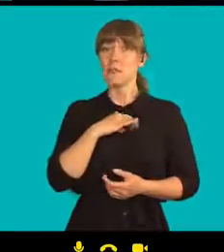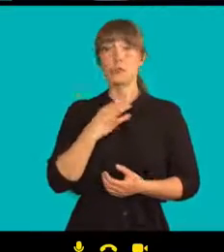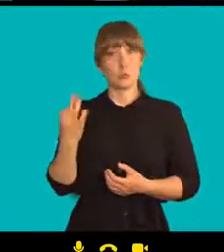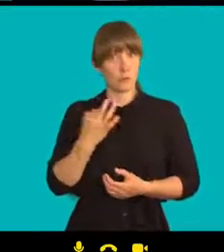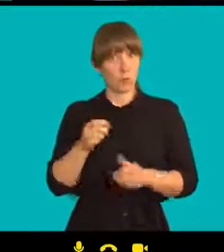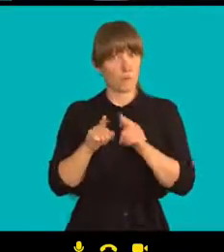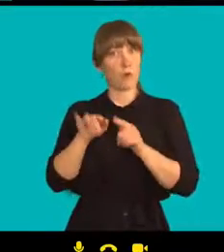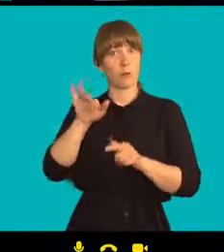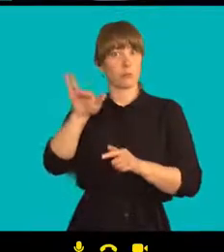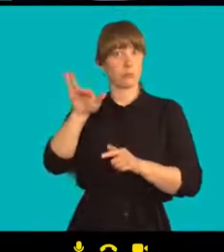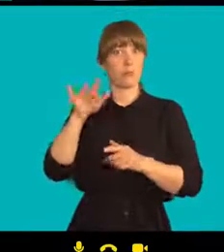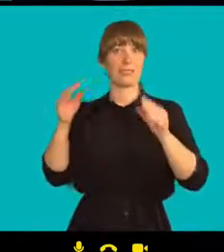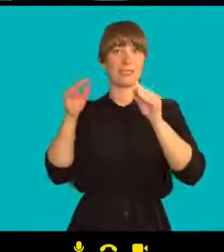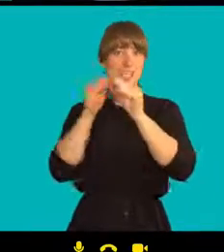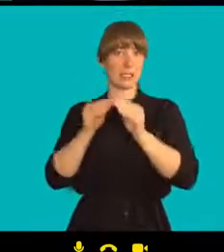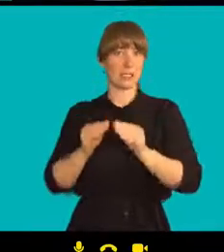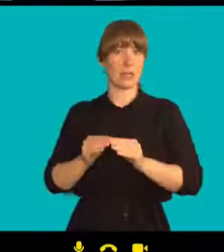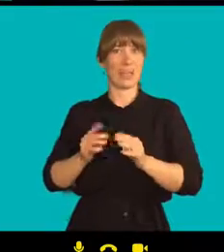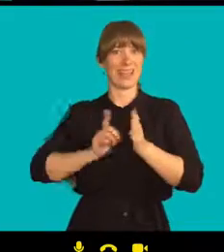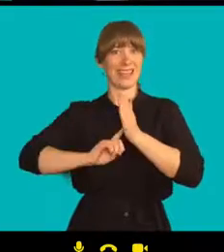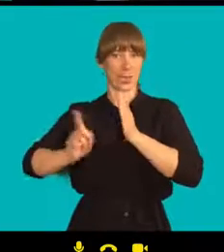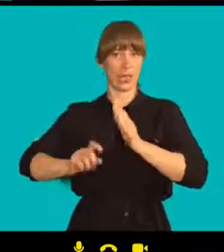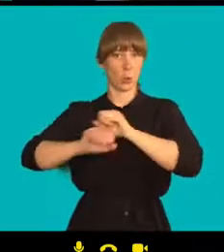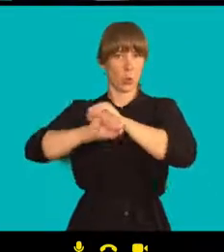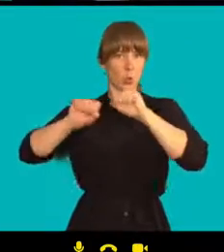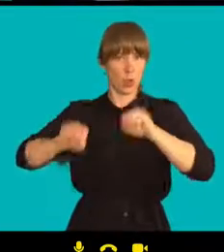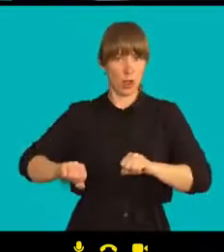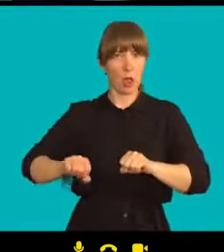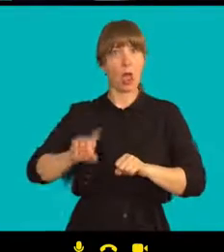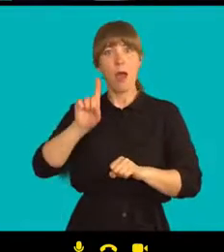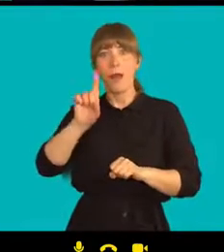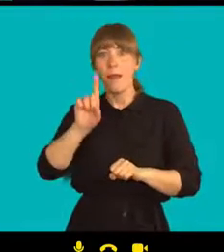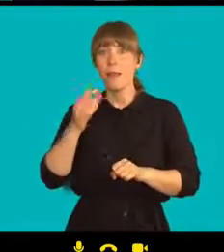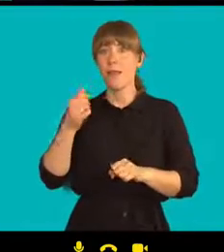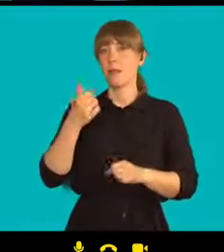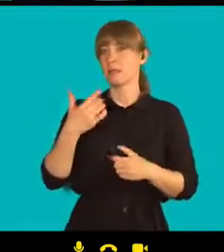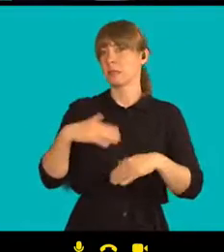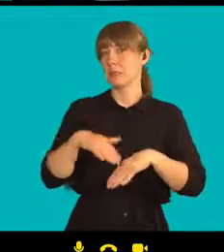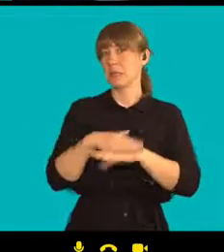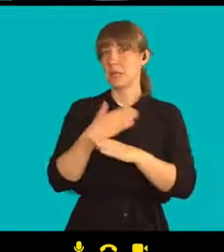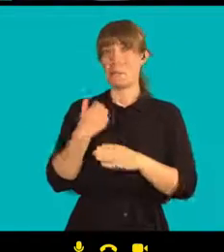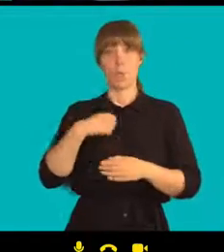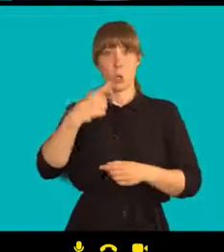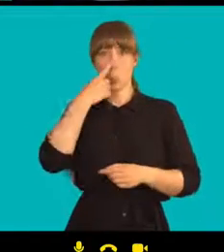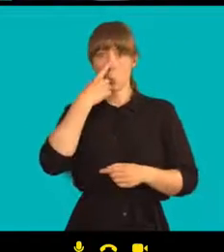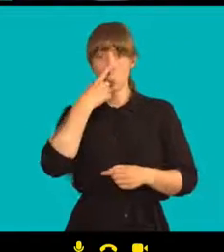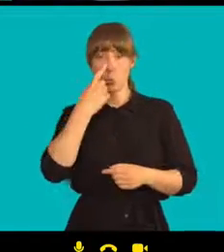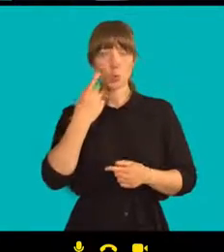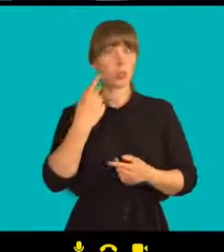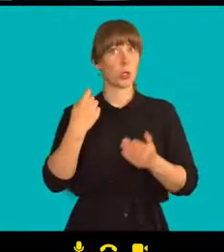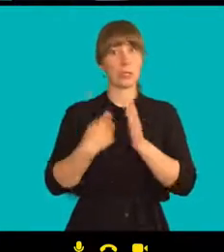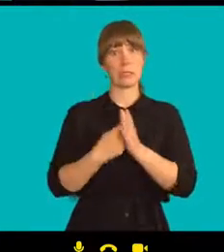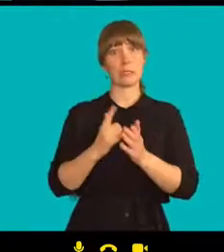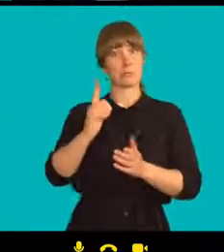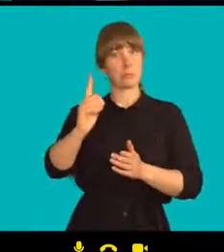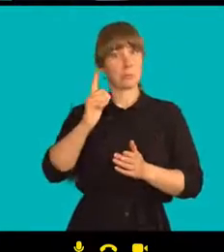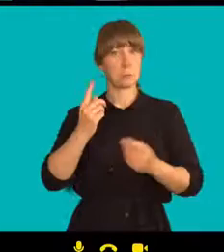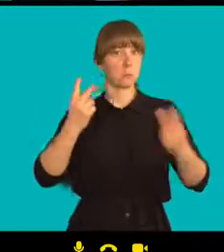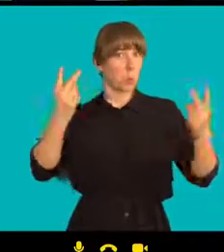Tak běloruská veřejnost možná má k lidem v našem regionu nejblíže. Kulturně,